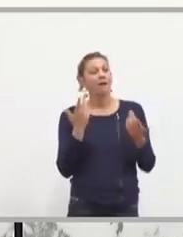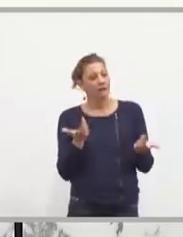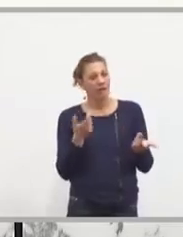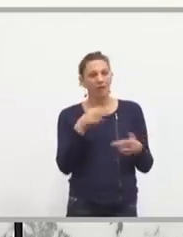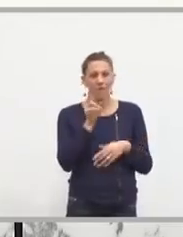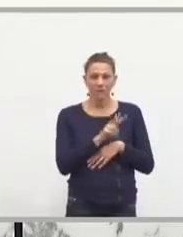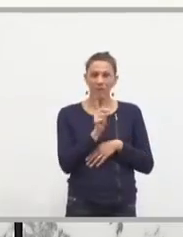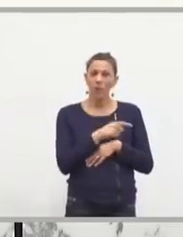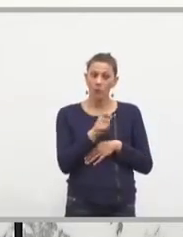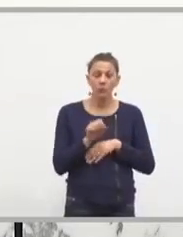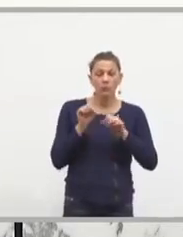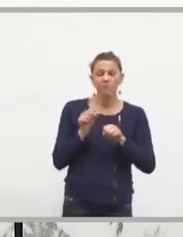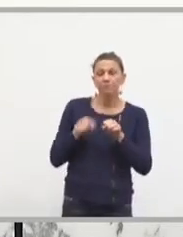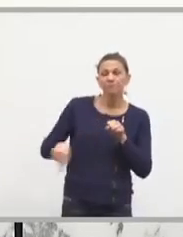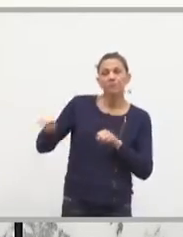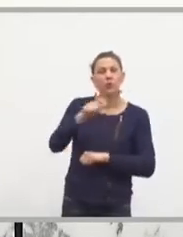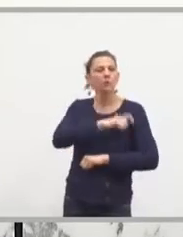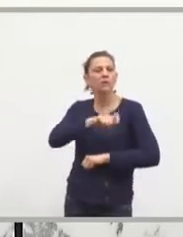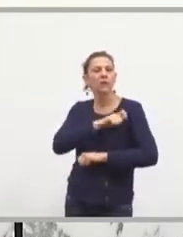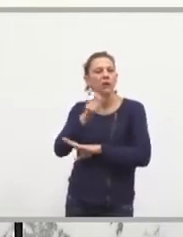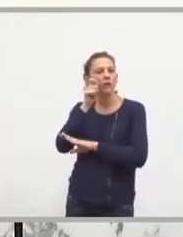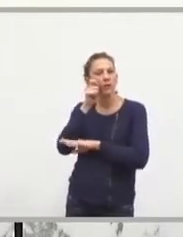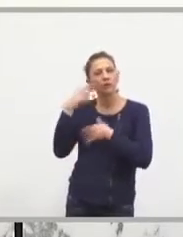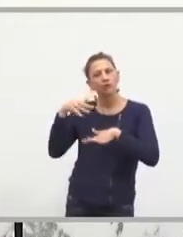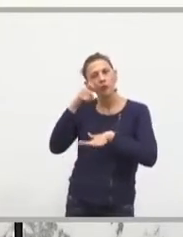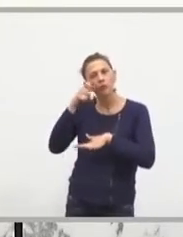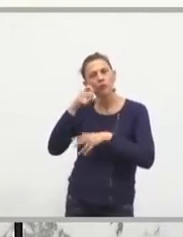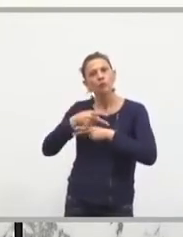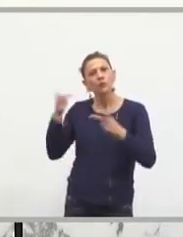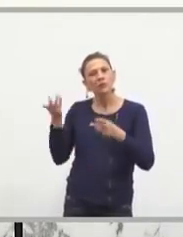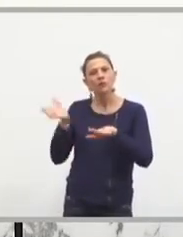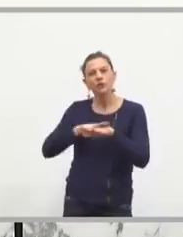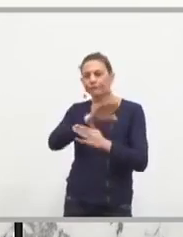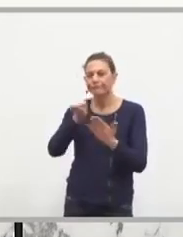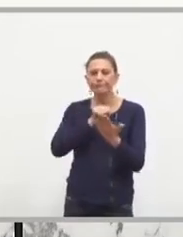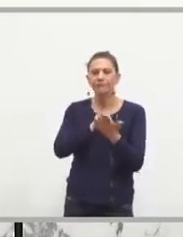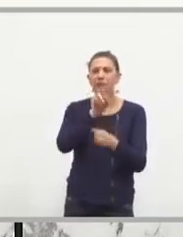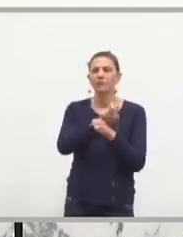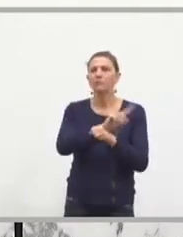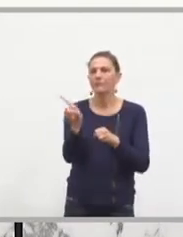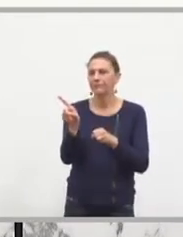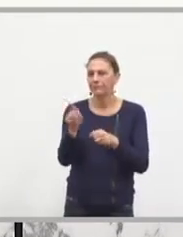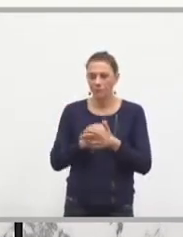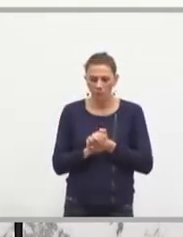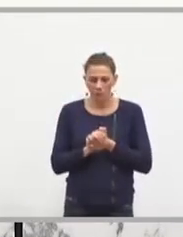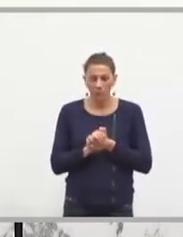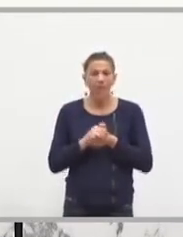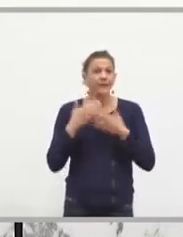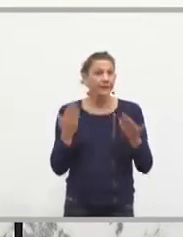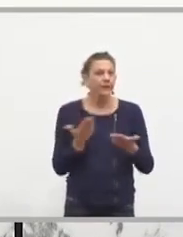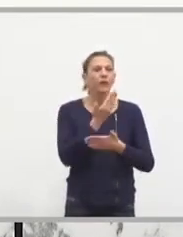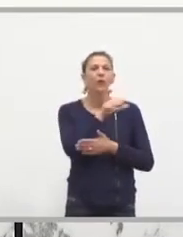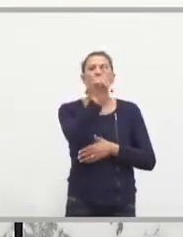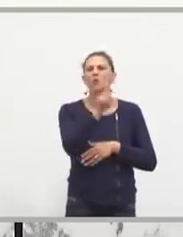'avaient émis les commissaires enquêteurs, qui étaient dans l'enquête publique et qui n'a pas été retenue. » D'autres, avant, m'a dit,